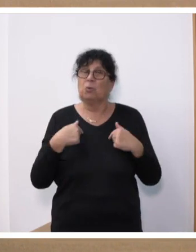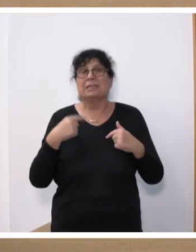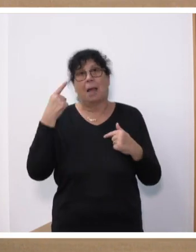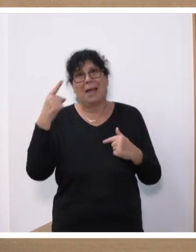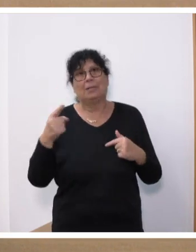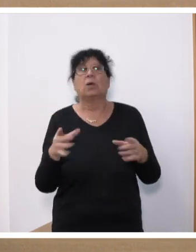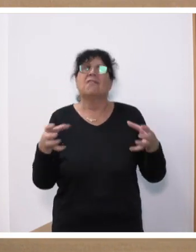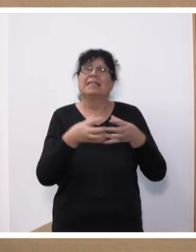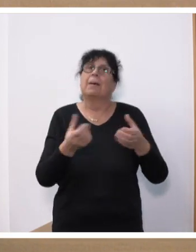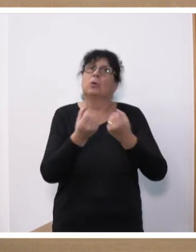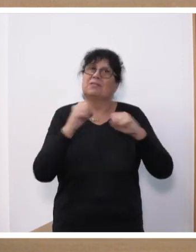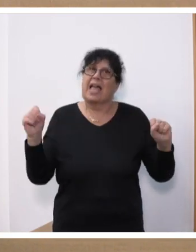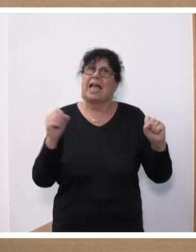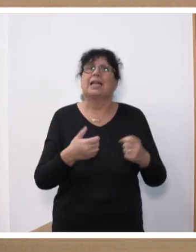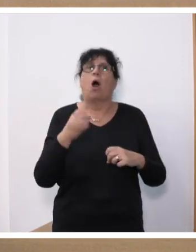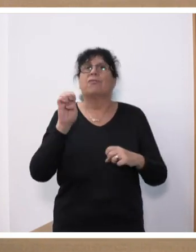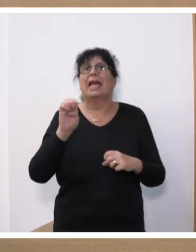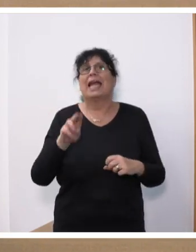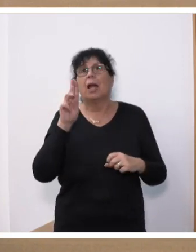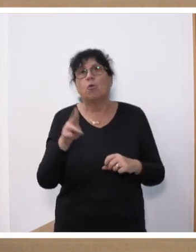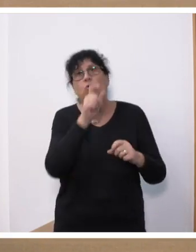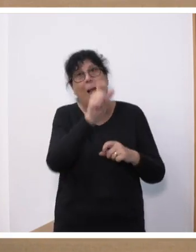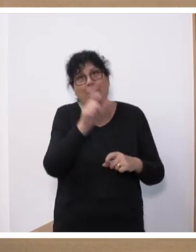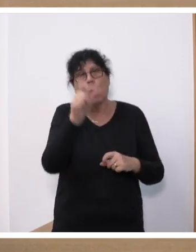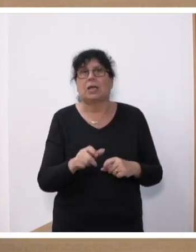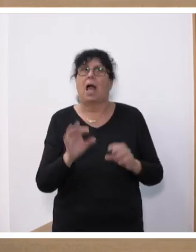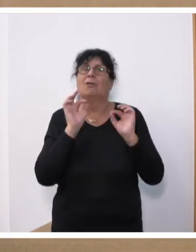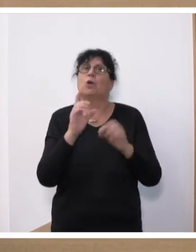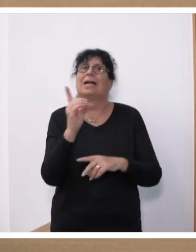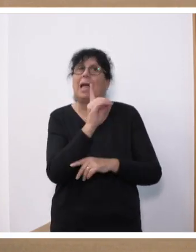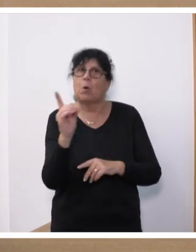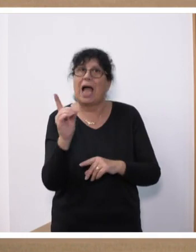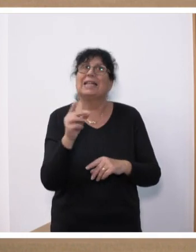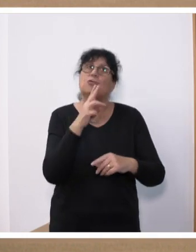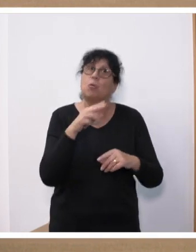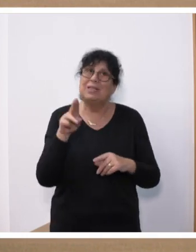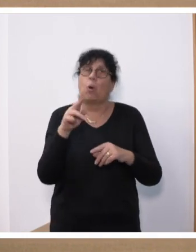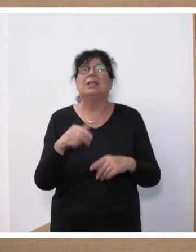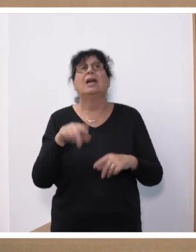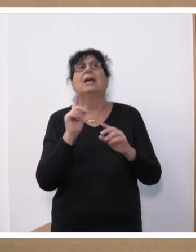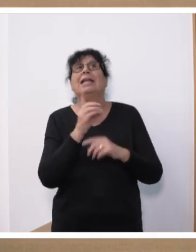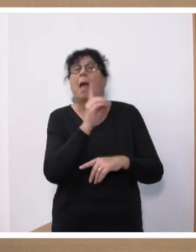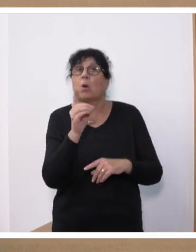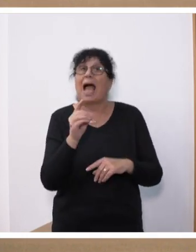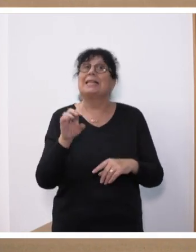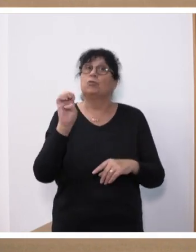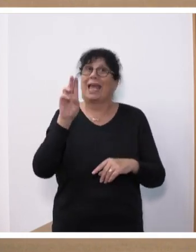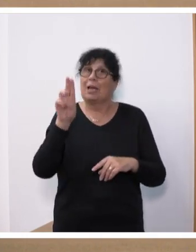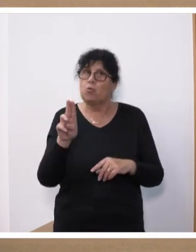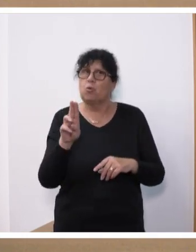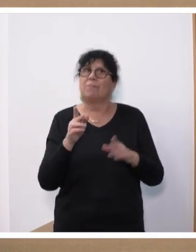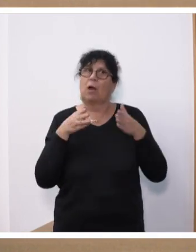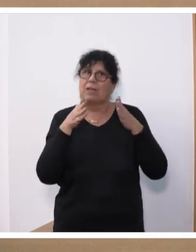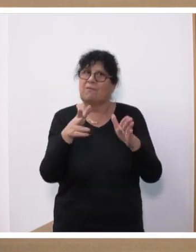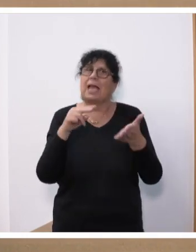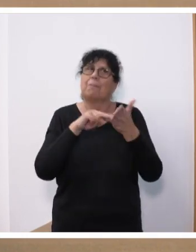Versammlungsfreiheit auf EU-Bürger für eine demokratische Union, für eine demokratische EU auf dem Weg zur politischen Union,